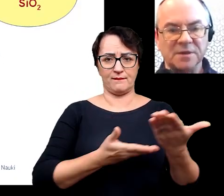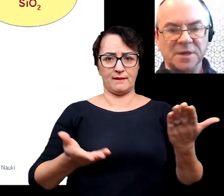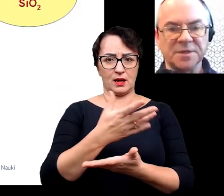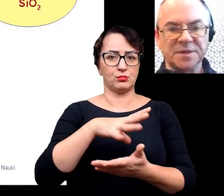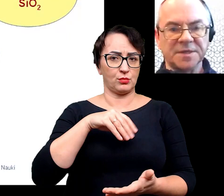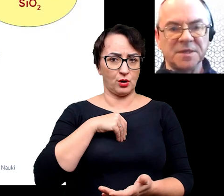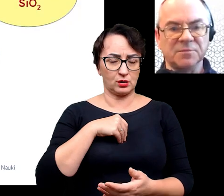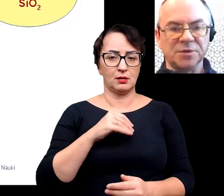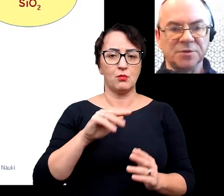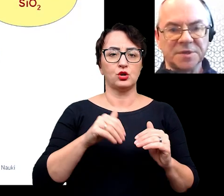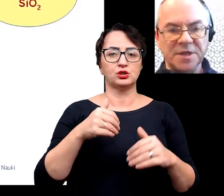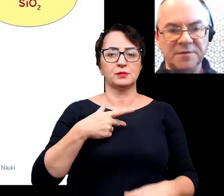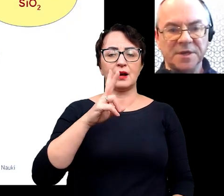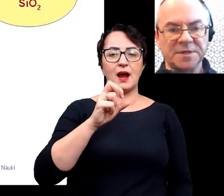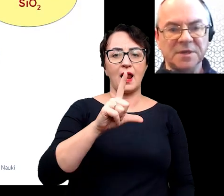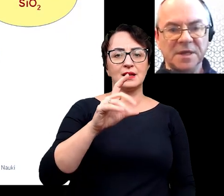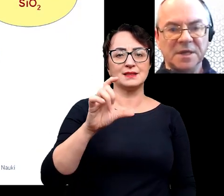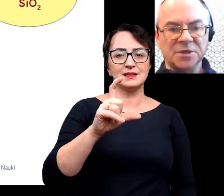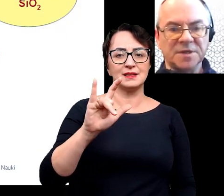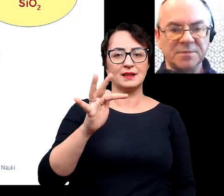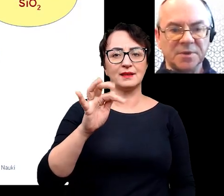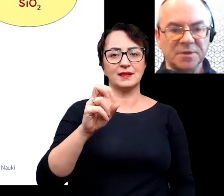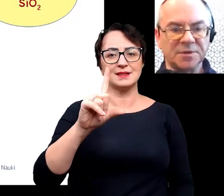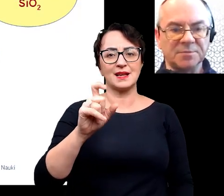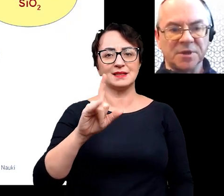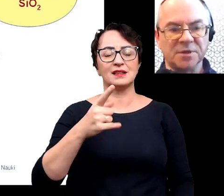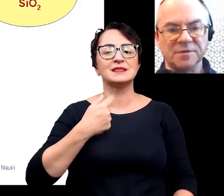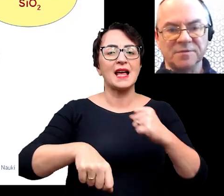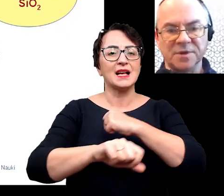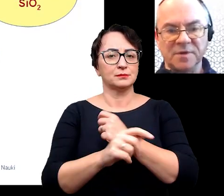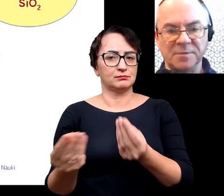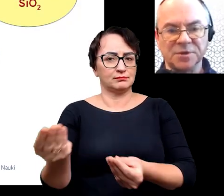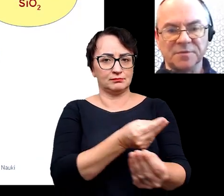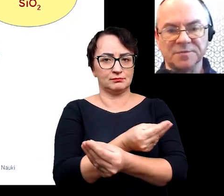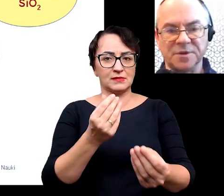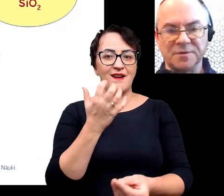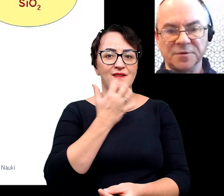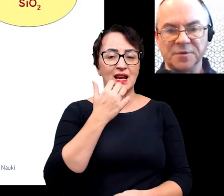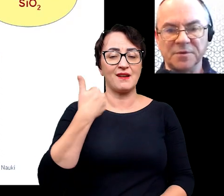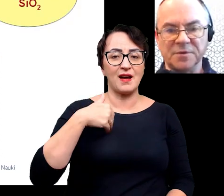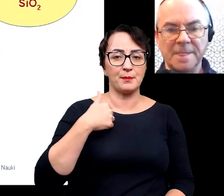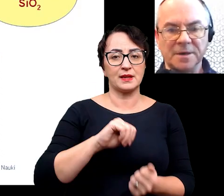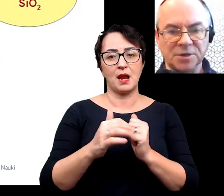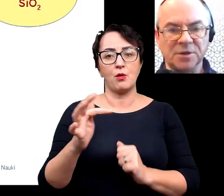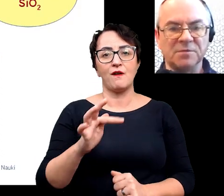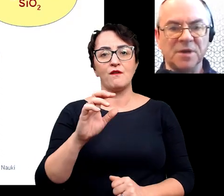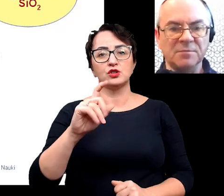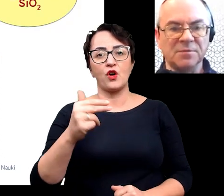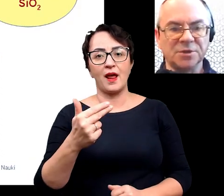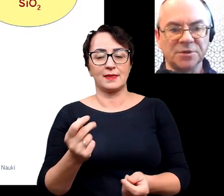może dojść do kalcytyzacji, może dojść do sylifikacji, czyli zastąpienia na przykład węglanu wapnia, fosforanu